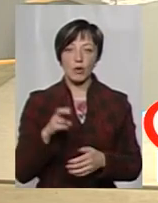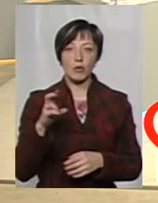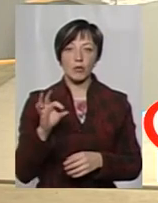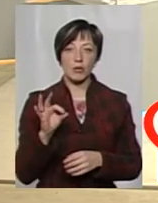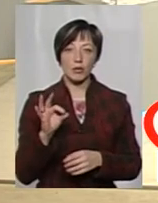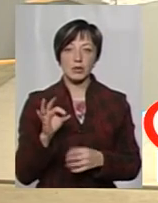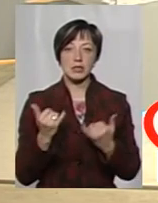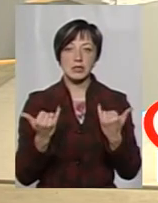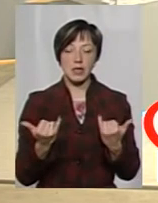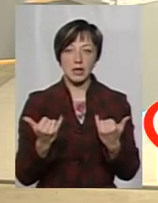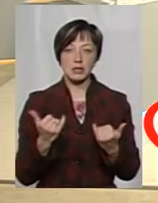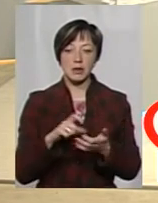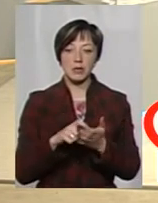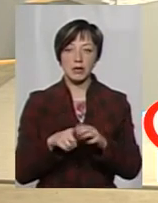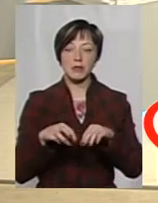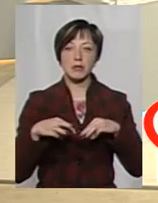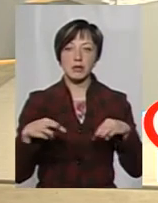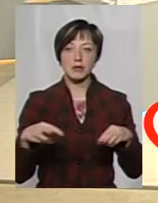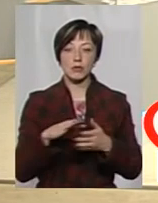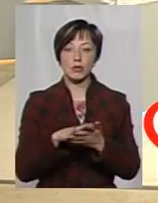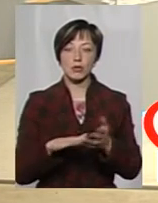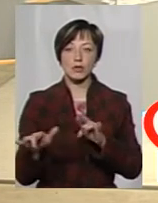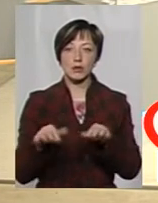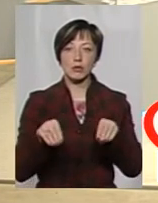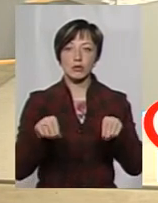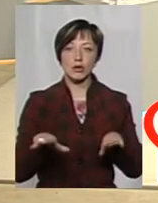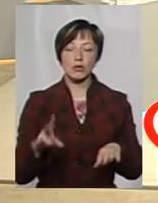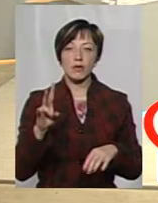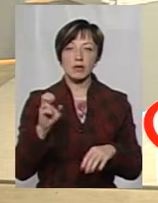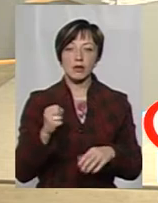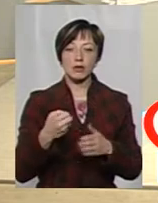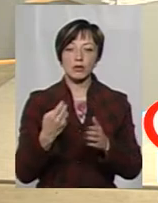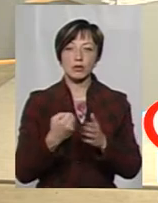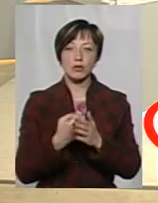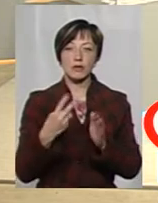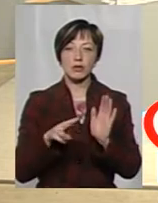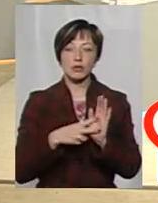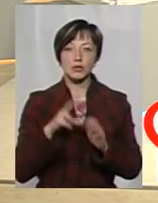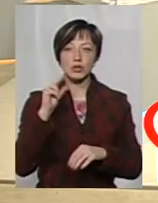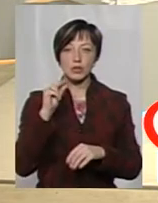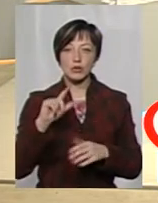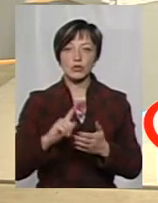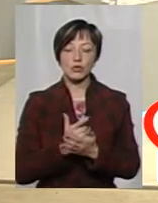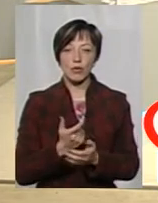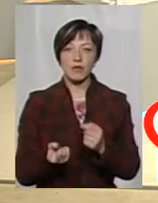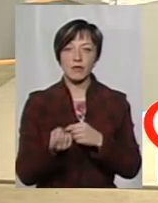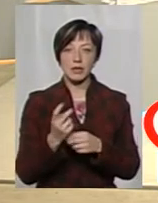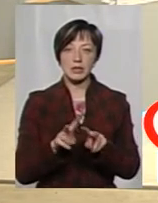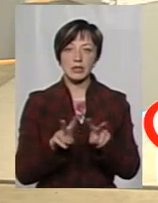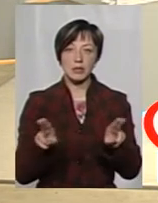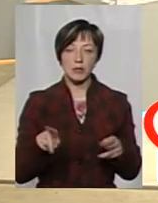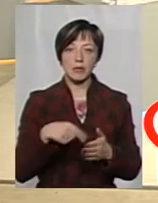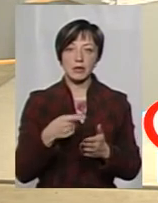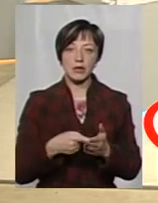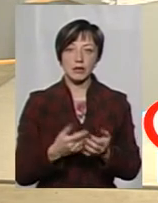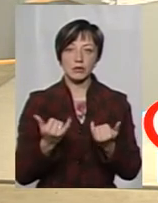зараз Кабінет Міністрів продовжив дію постанови до 27-го числа, і до 27-го числа знову ж виникне те саме питання,